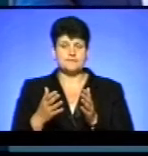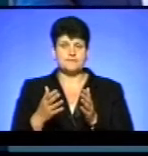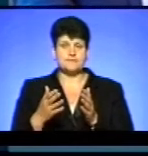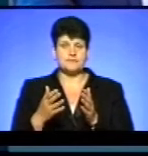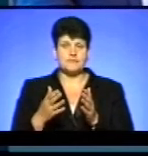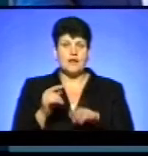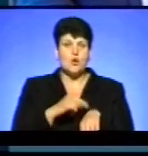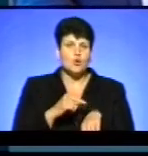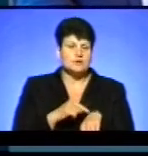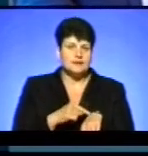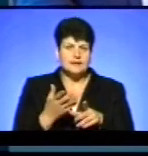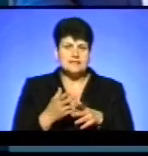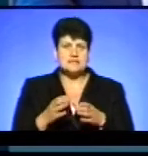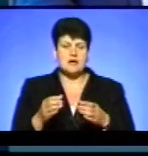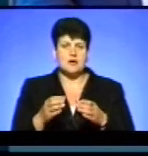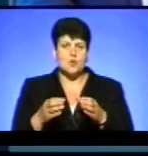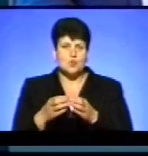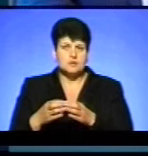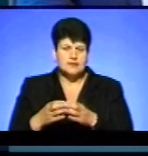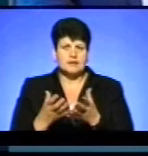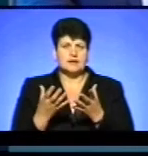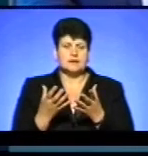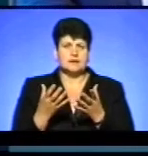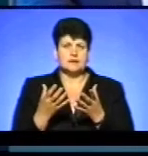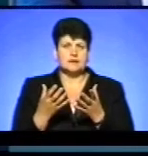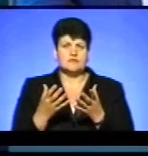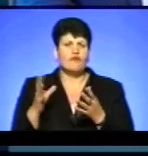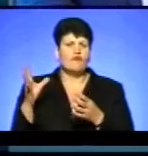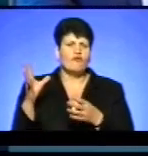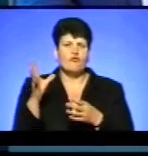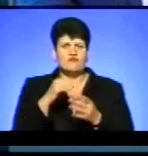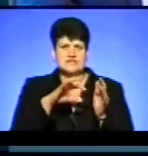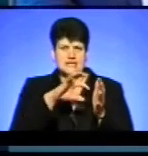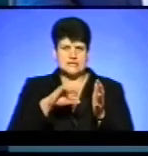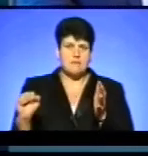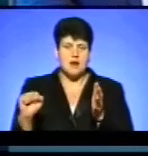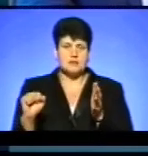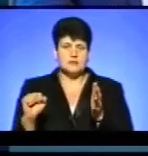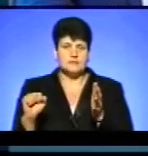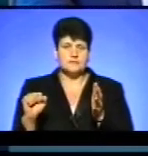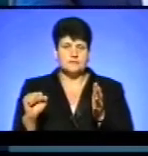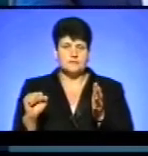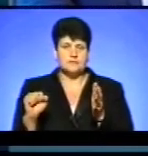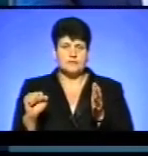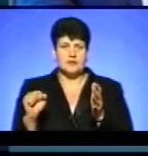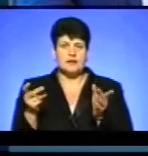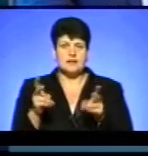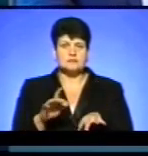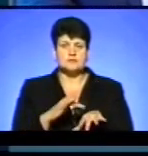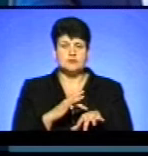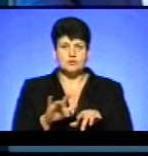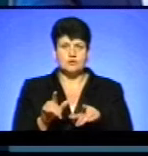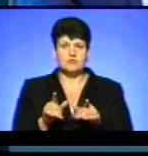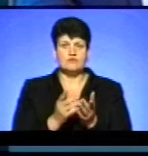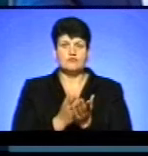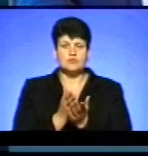години, додаткові факультативи. Ну все, формули забрали. Там залишили, скажімо так, вислугу